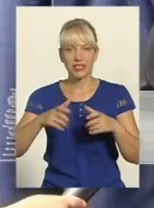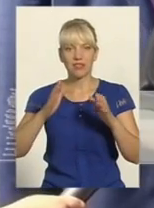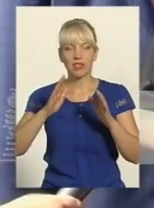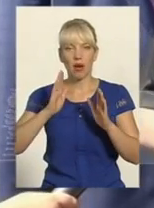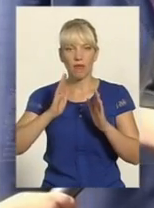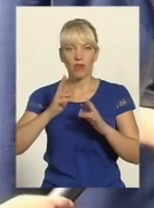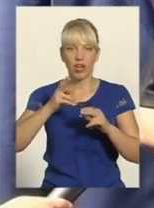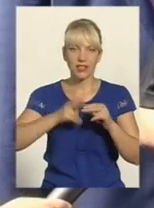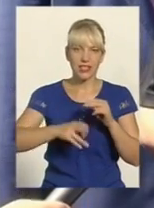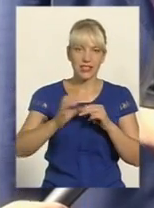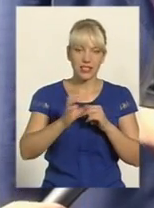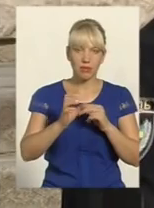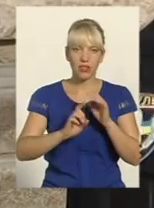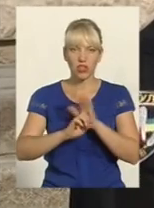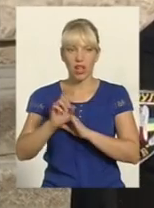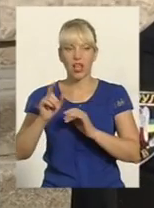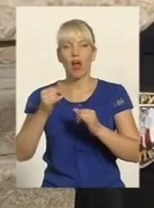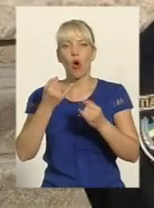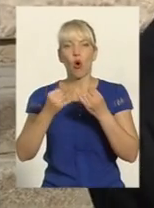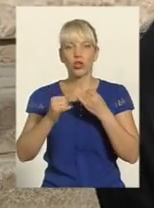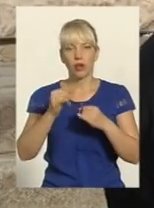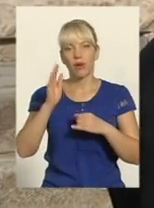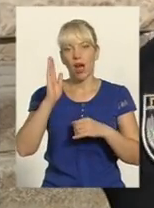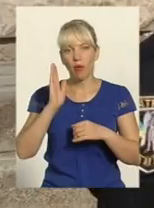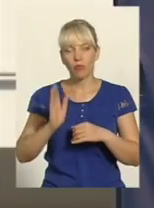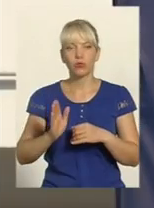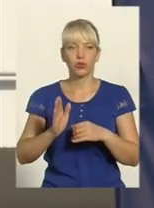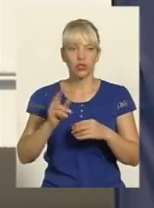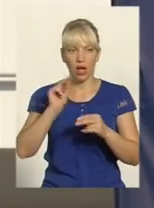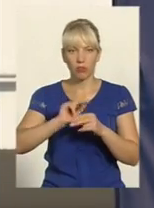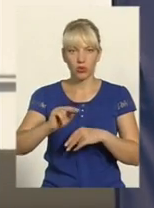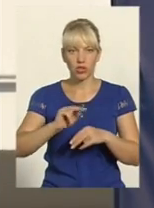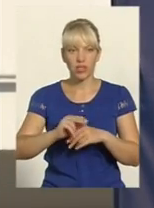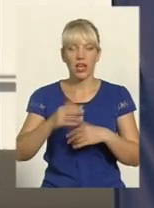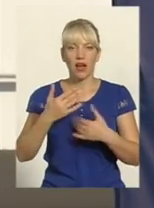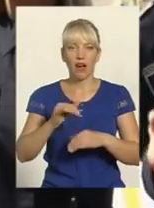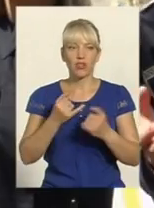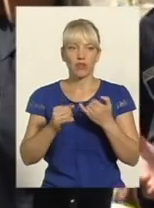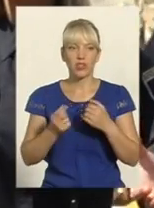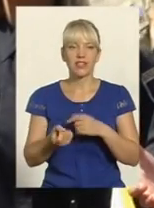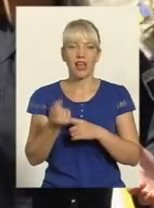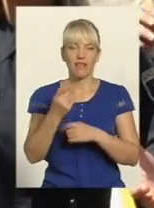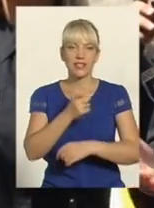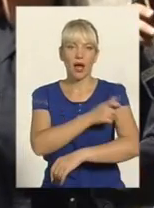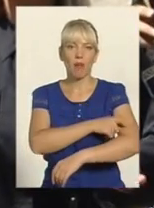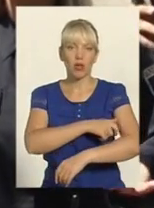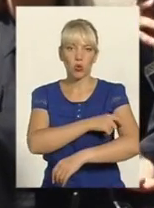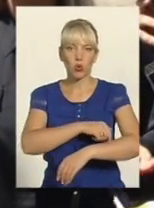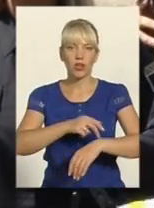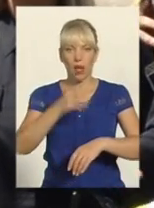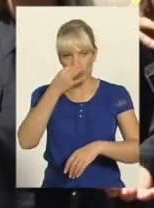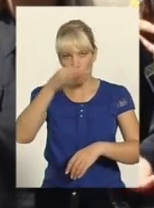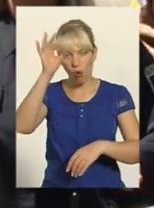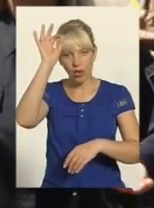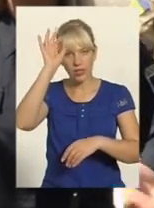сентября, початку октября, початку обучення А вже у грудні на вулицях Хмельницького з'явиться патрульна поліція В парламенті нашою